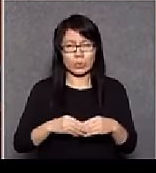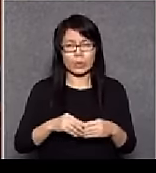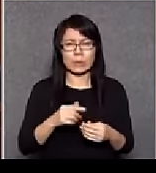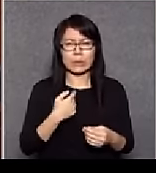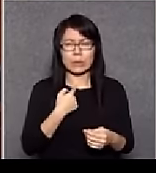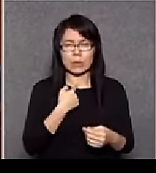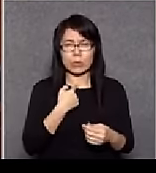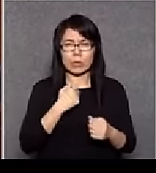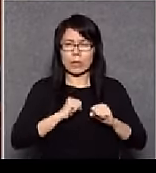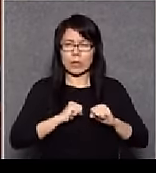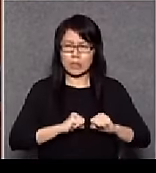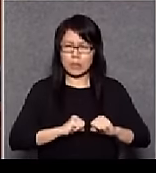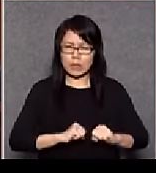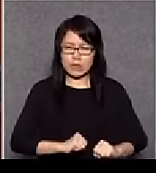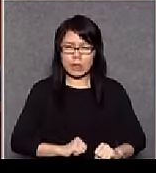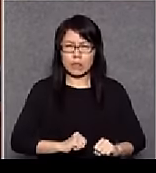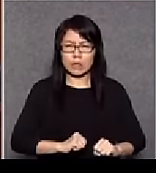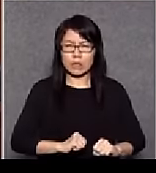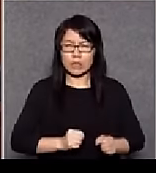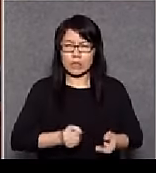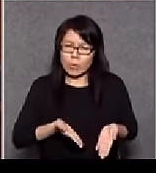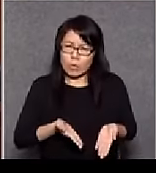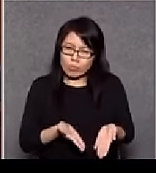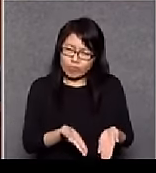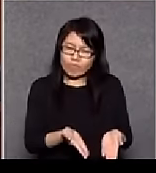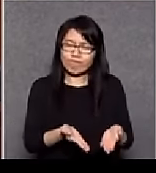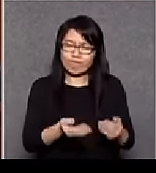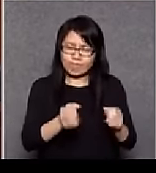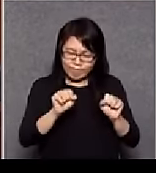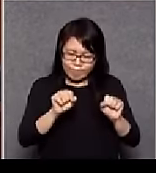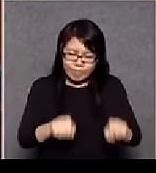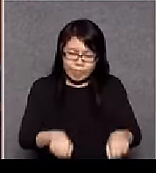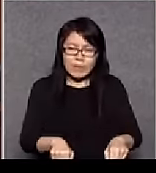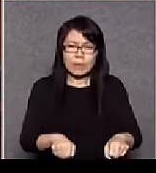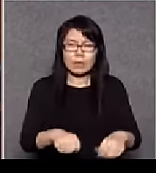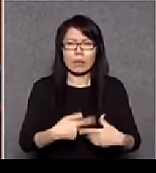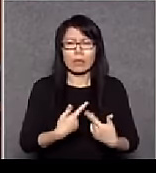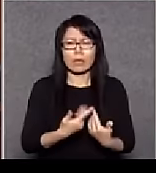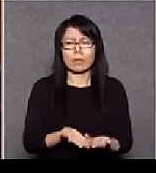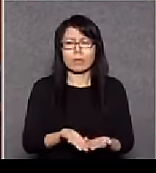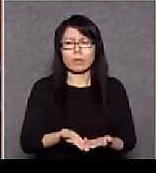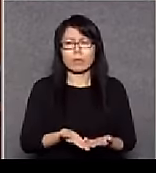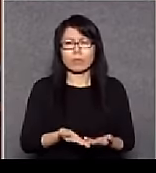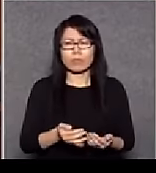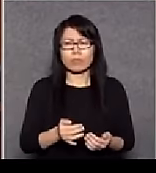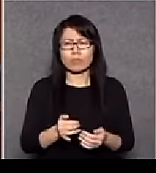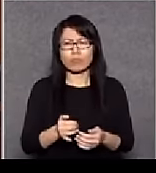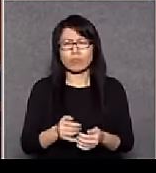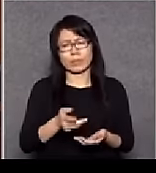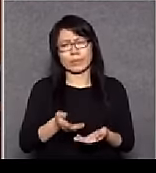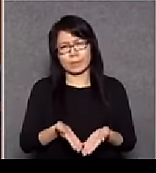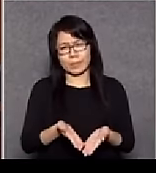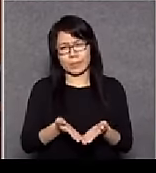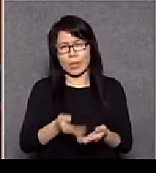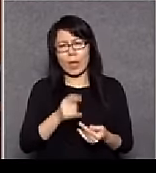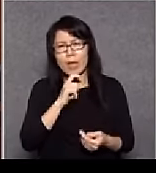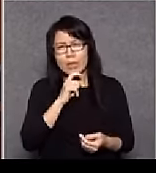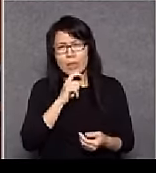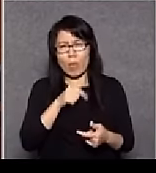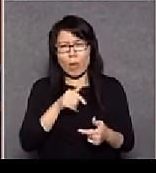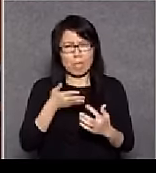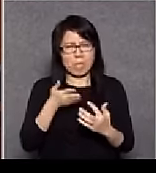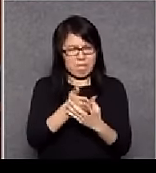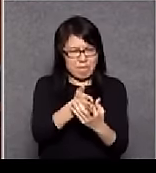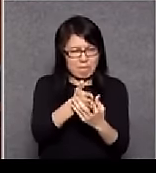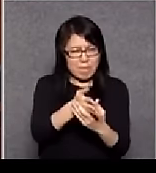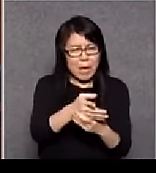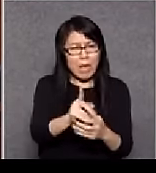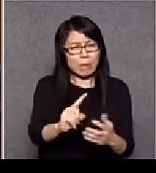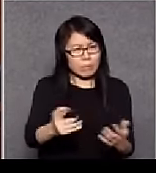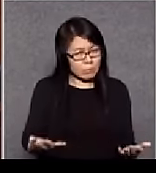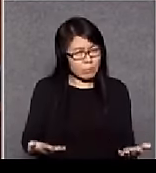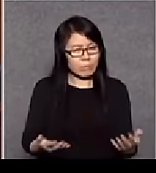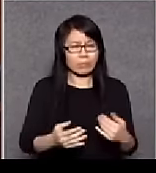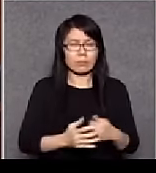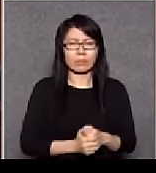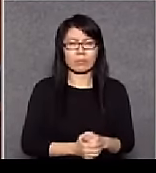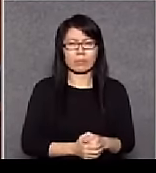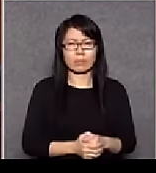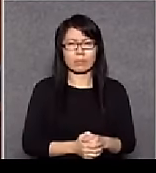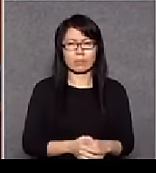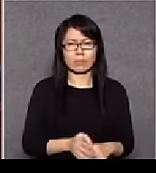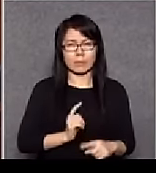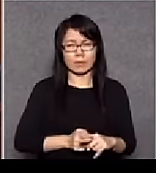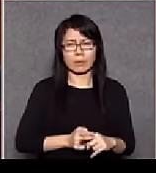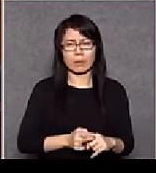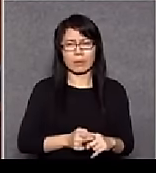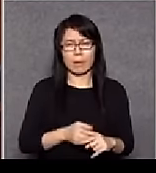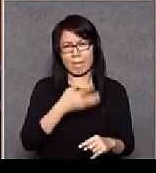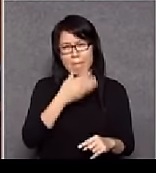堅持啊還是應妥協啊應退讓一下就是應勇往直前啊這個代